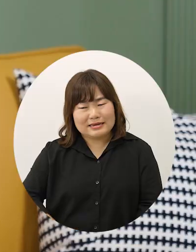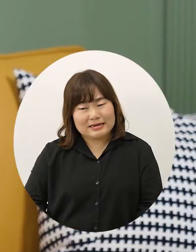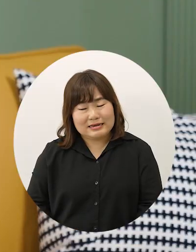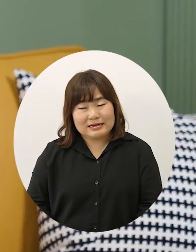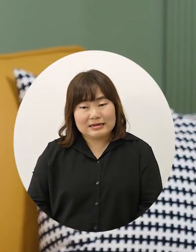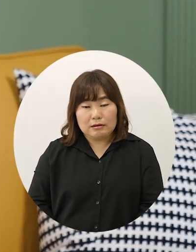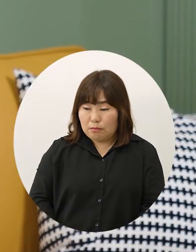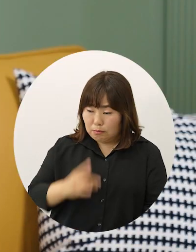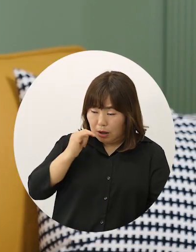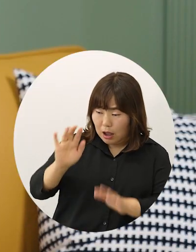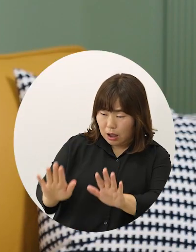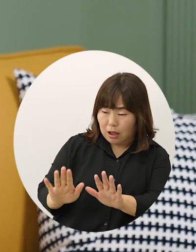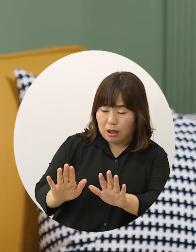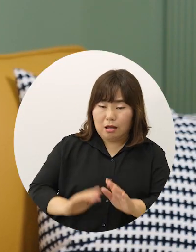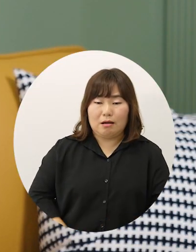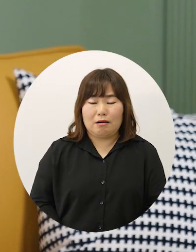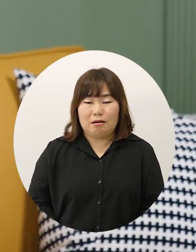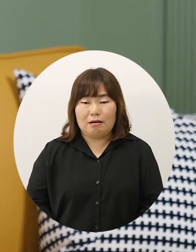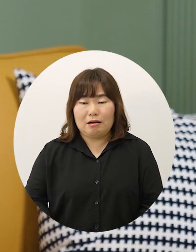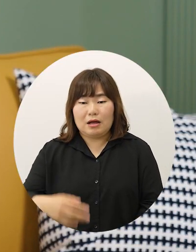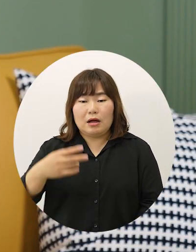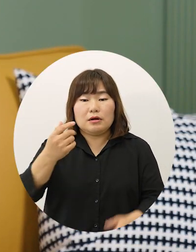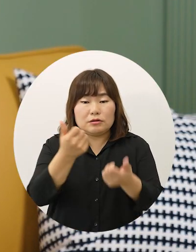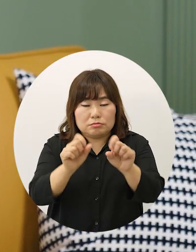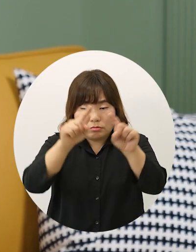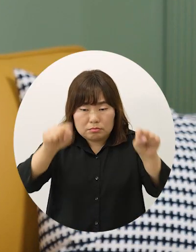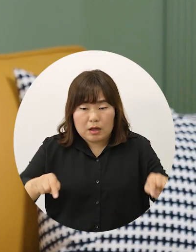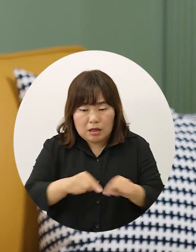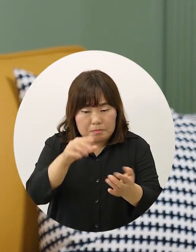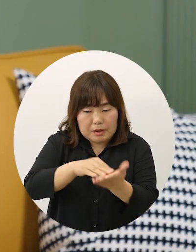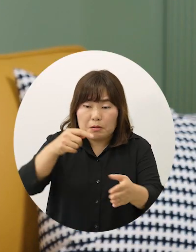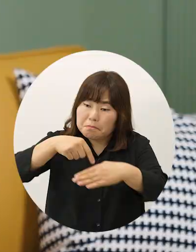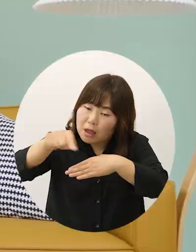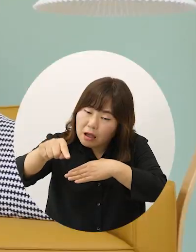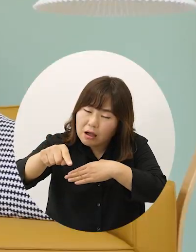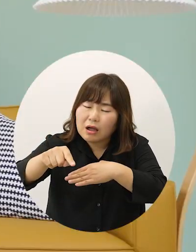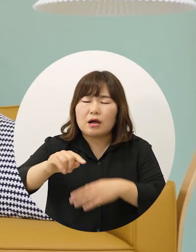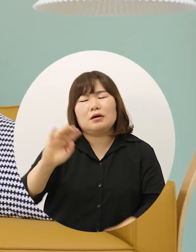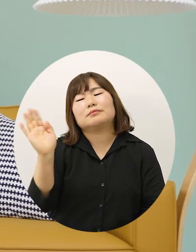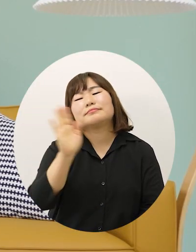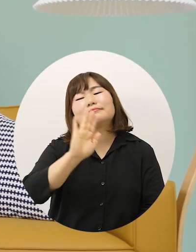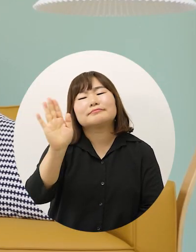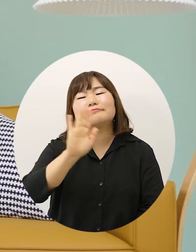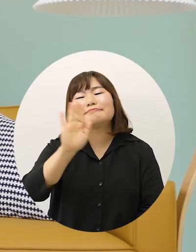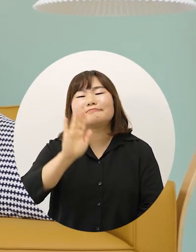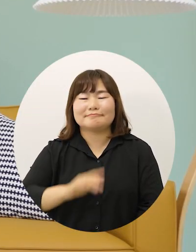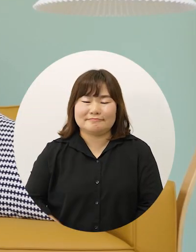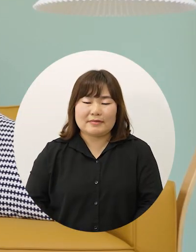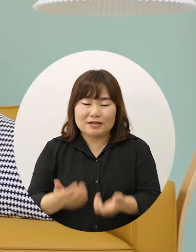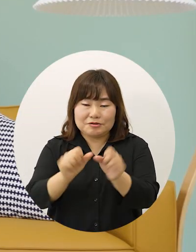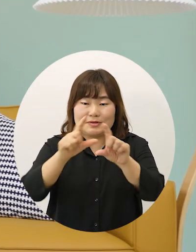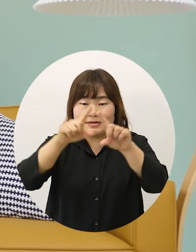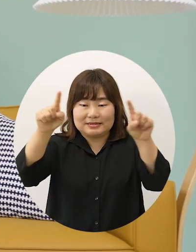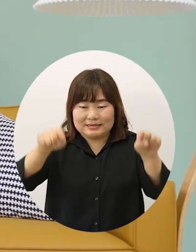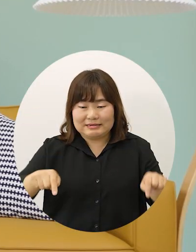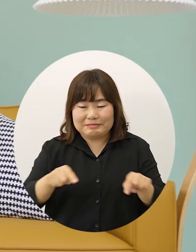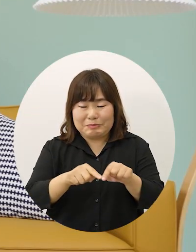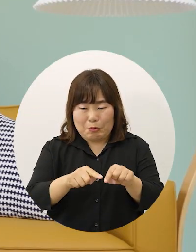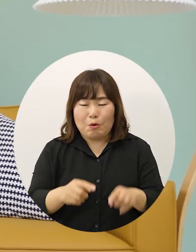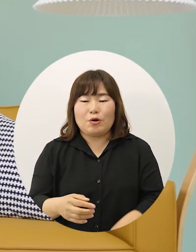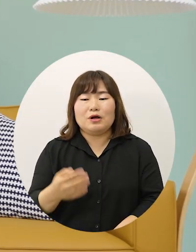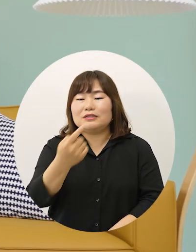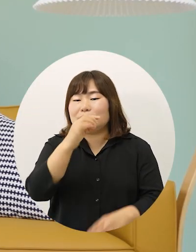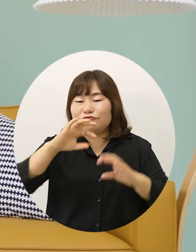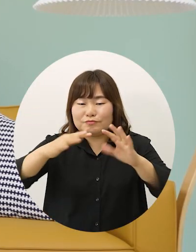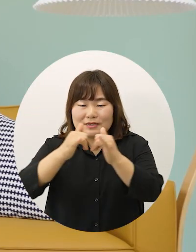엄마 잠깐만 등본 발급 받으러 또 나간다고 지금? 응 아니야 주민등록등본이나 초본,